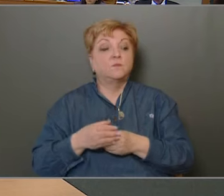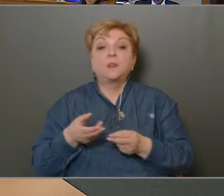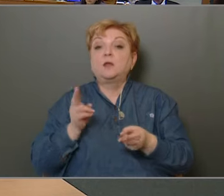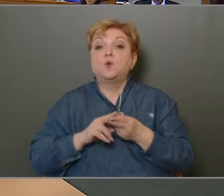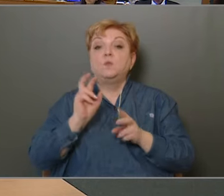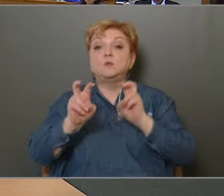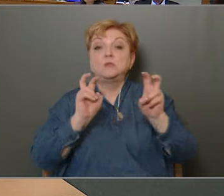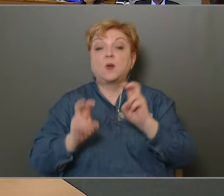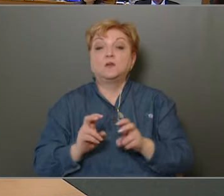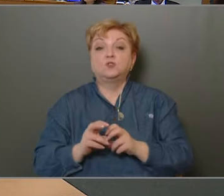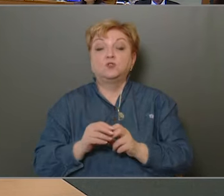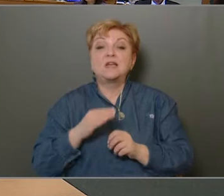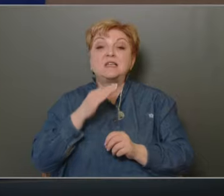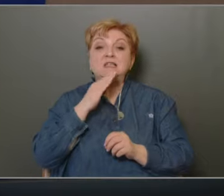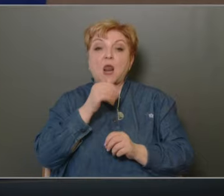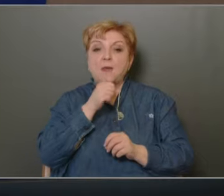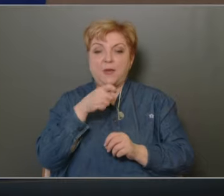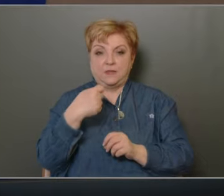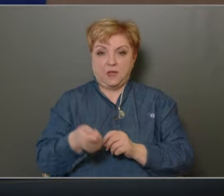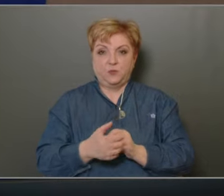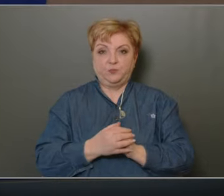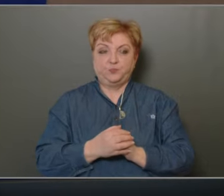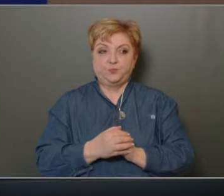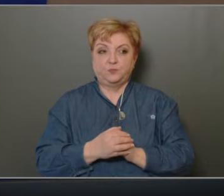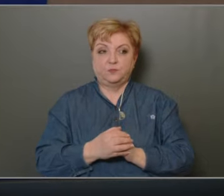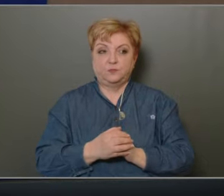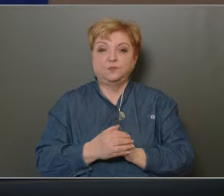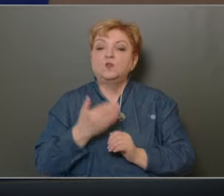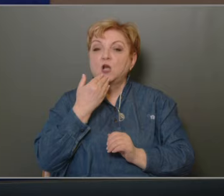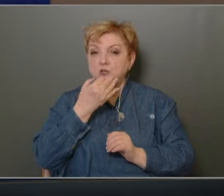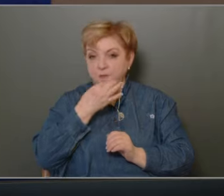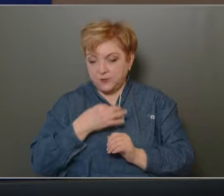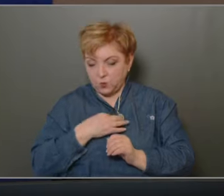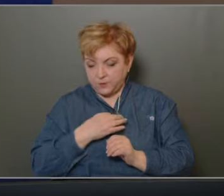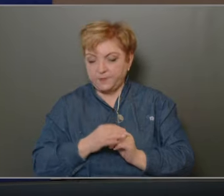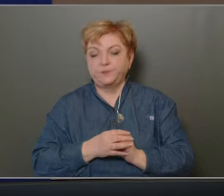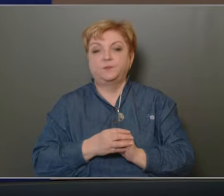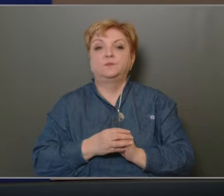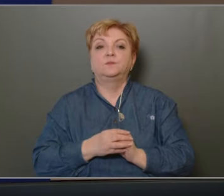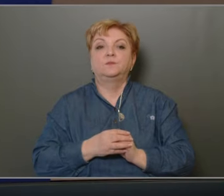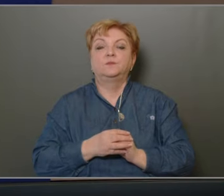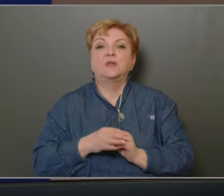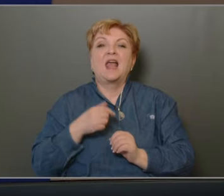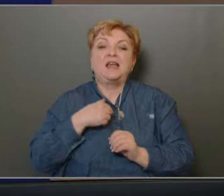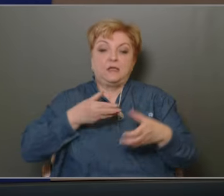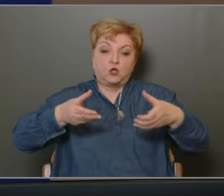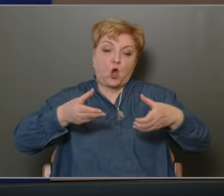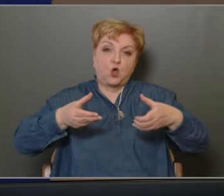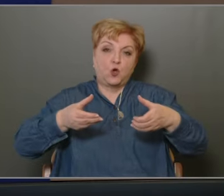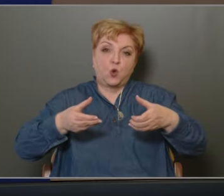zászólás, Fani! Igen, Szalai Péternek adom meg a szót! Köszönöm a szót, polgármester úr! Én az anyagban